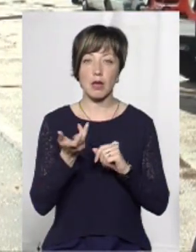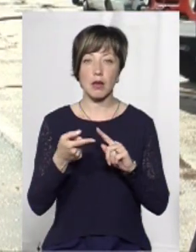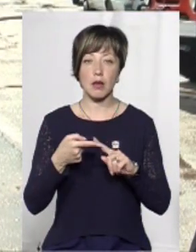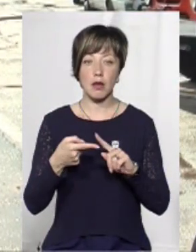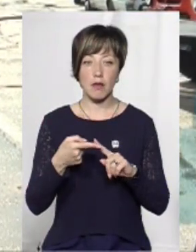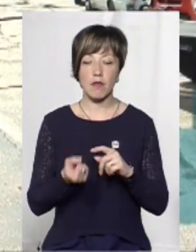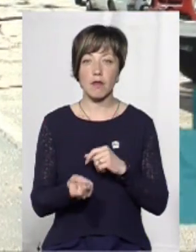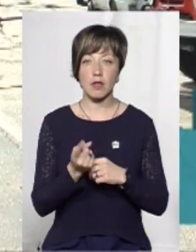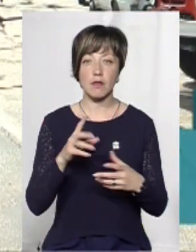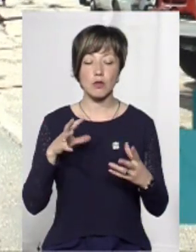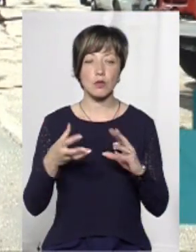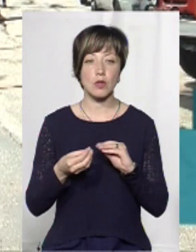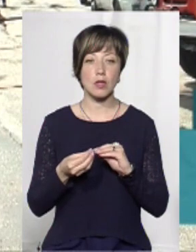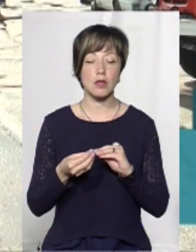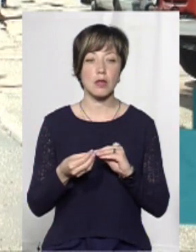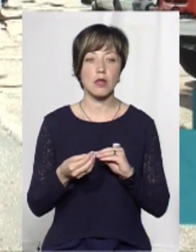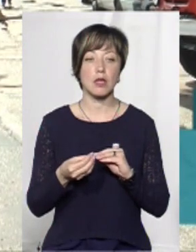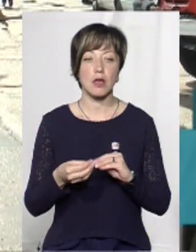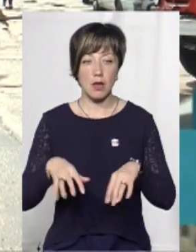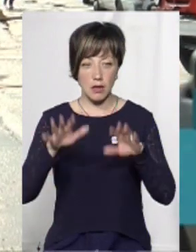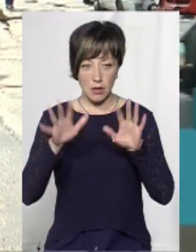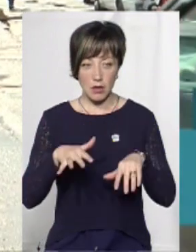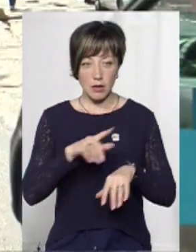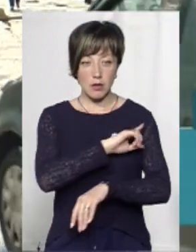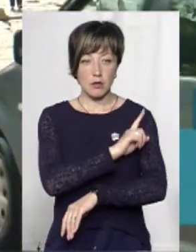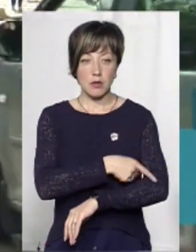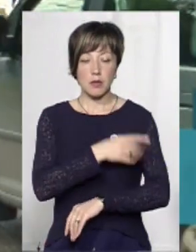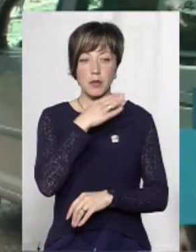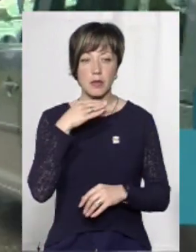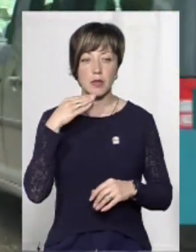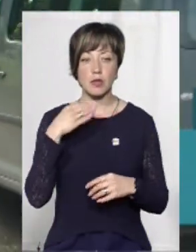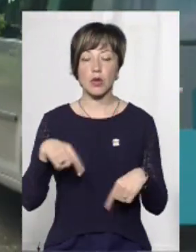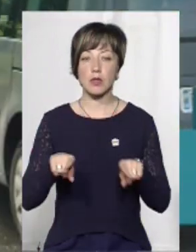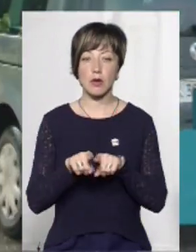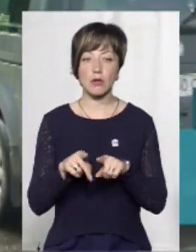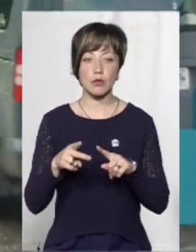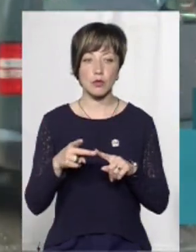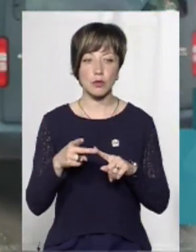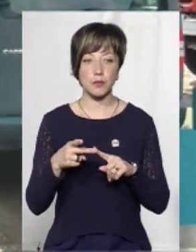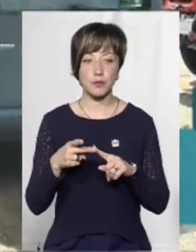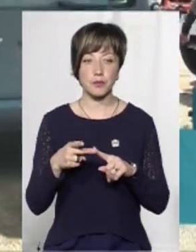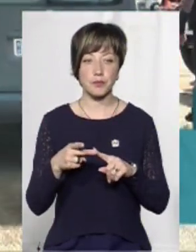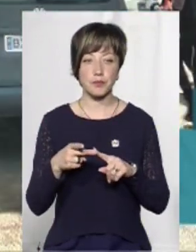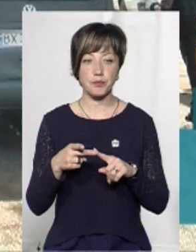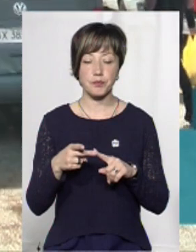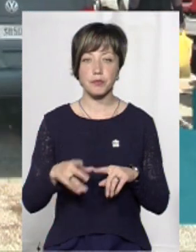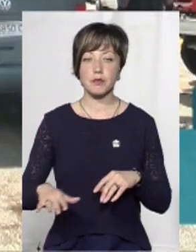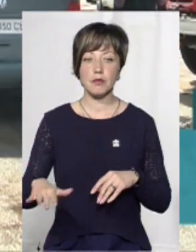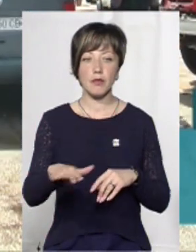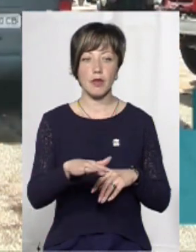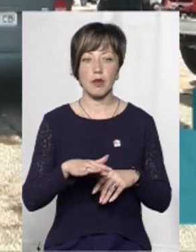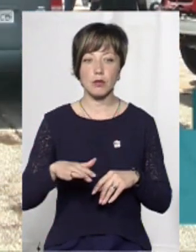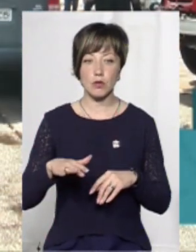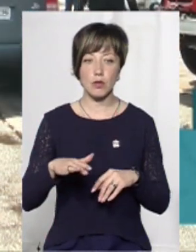виникло внаслідок падіння значної кількості опадів, а також те, що на території